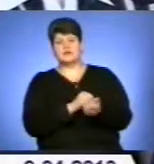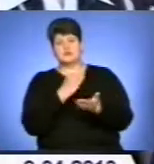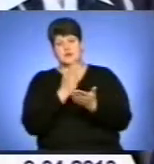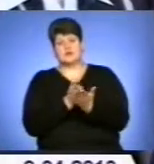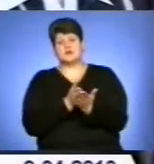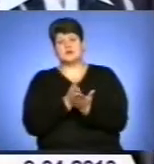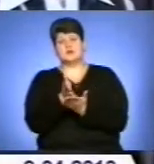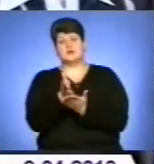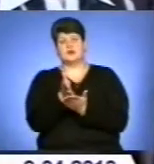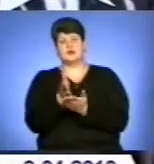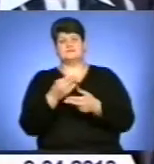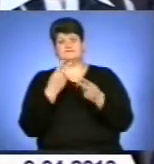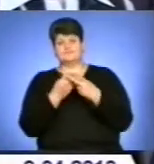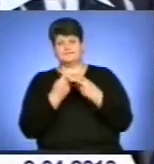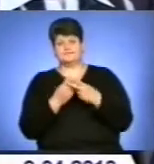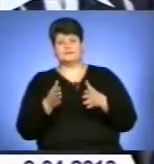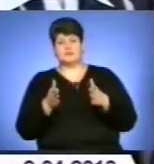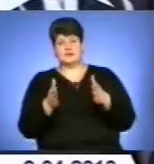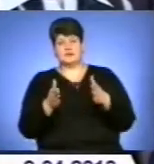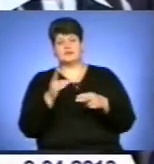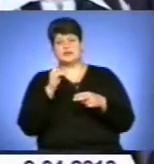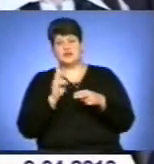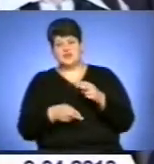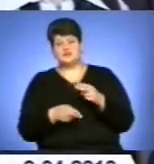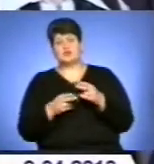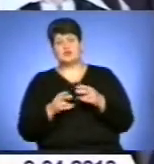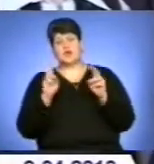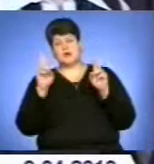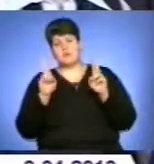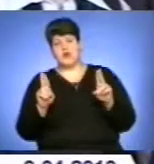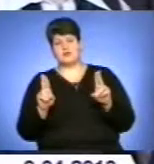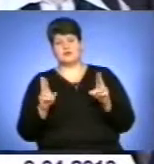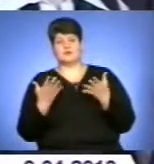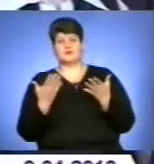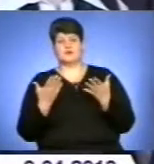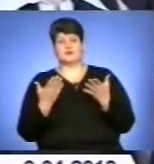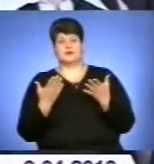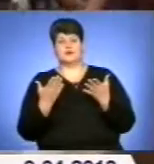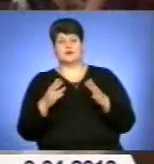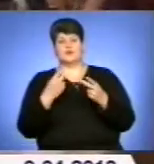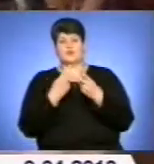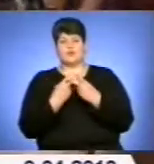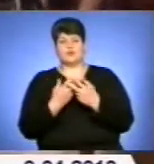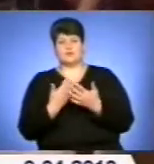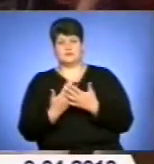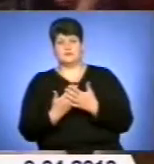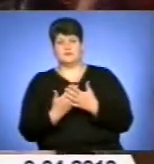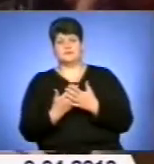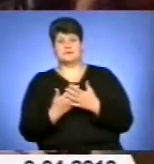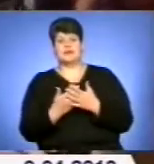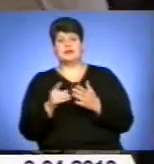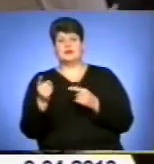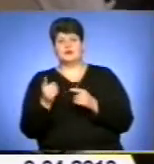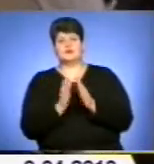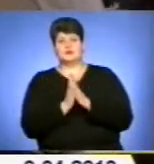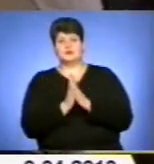кримінальний шлях, як правило, закінчують або критично, або тюрмують. Тернополян закликали долучитися